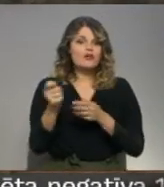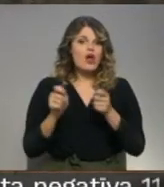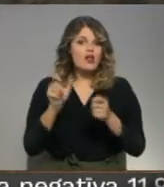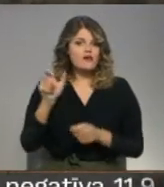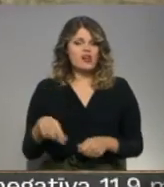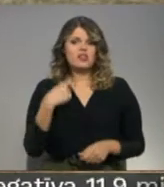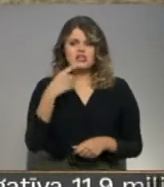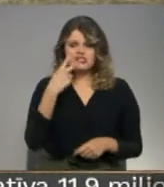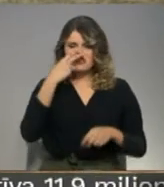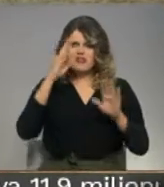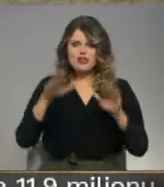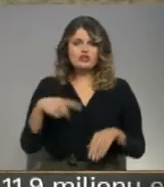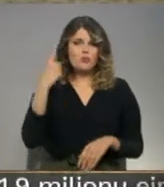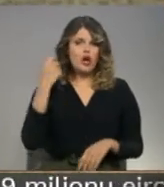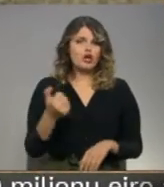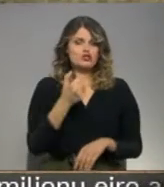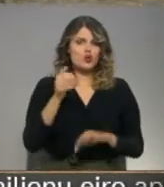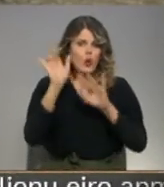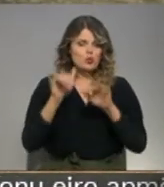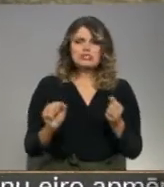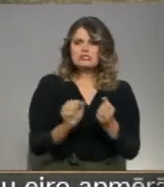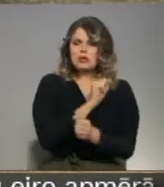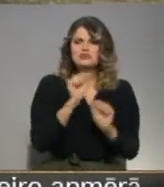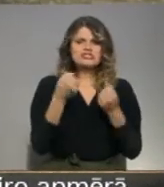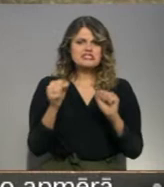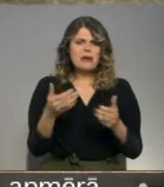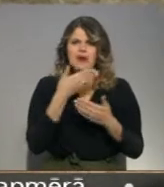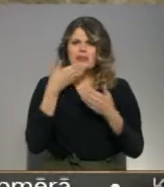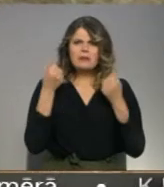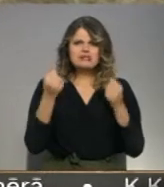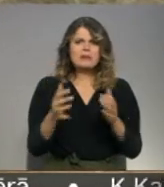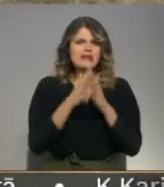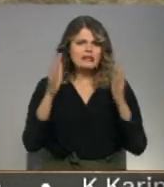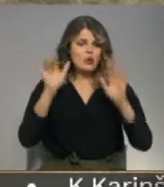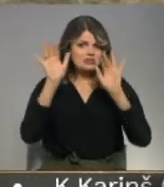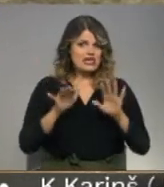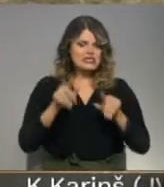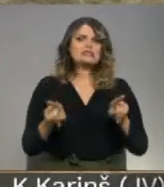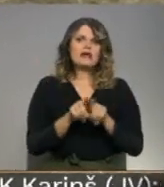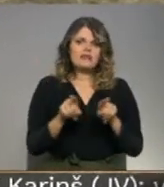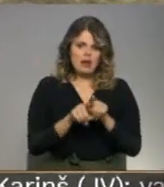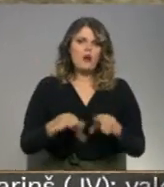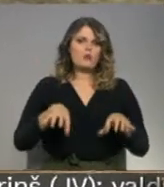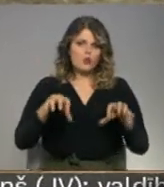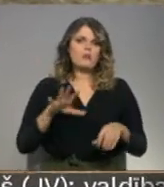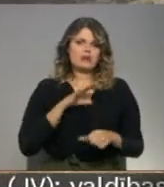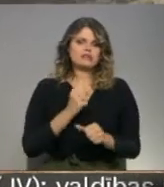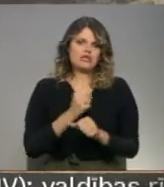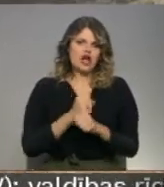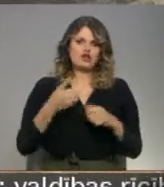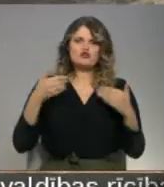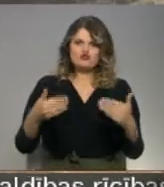neraugoties to, ka pērnēs rudens bijis savas un dzīme nebija sniegota, sūkņu stacija darbināt arī šo pavasaru.